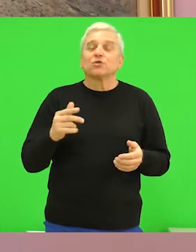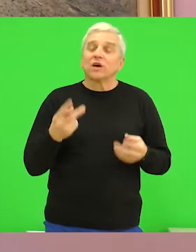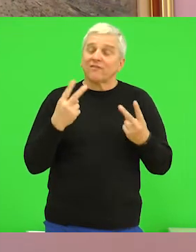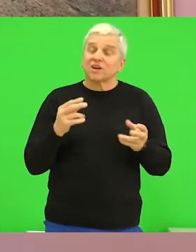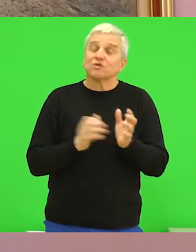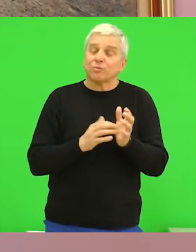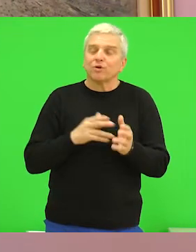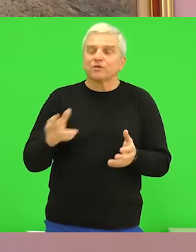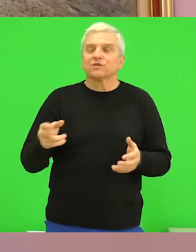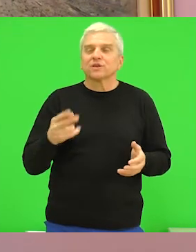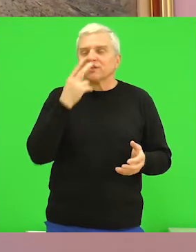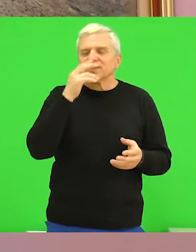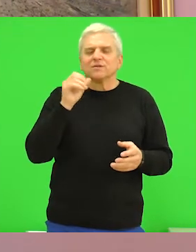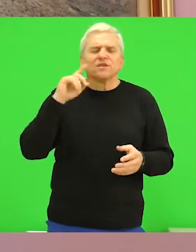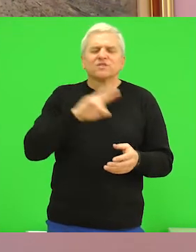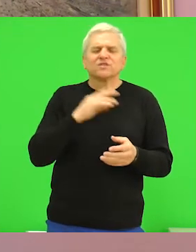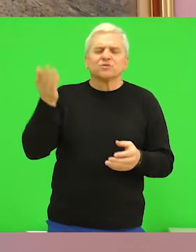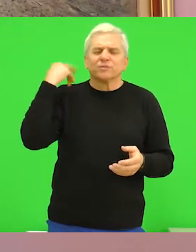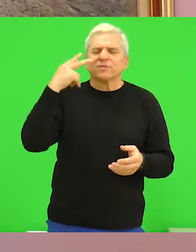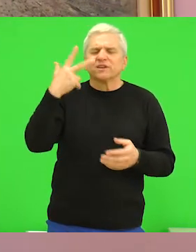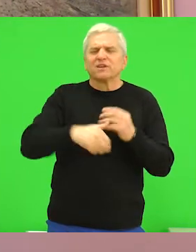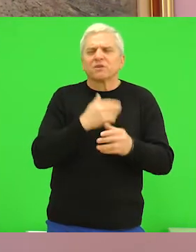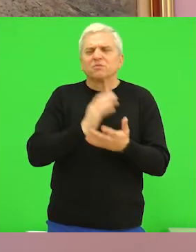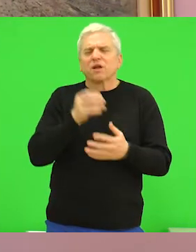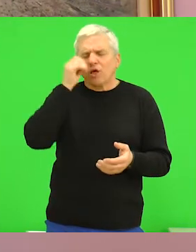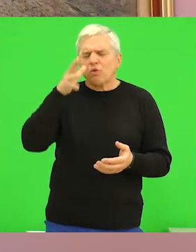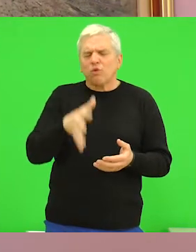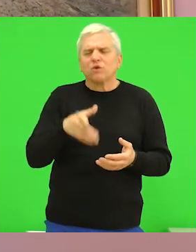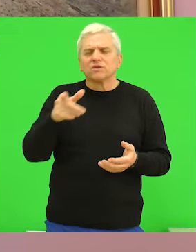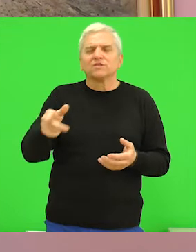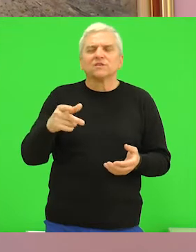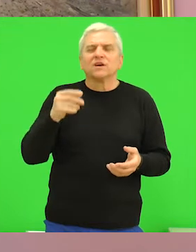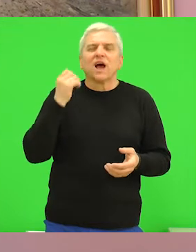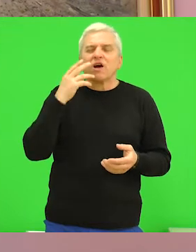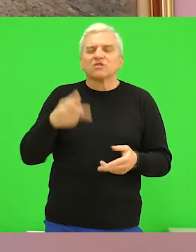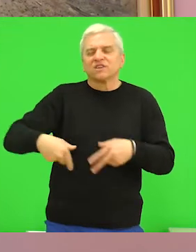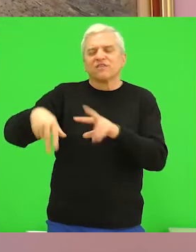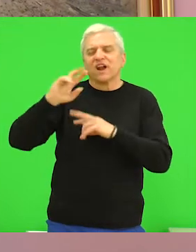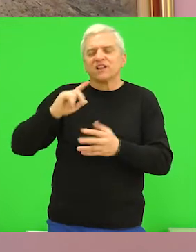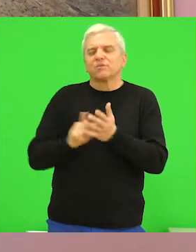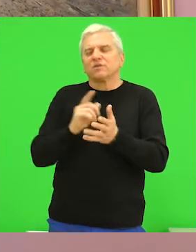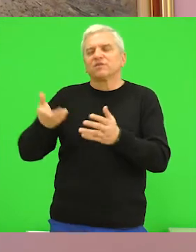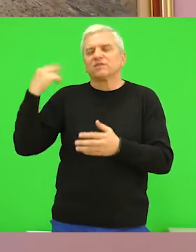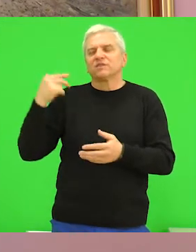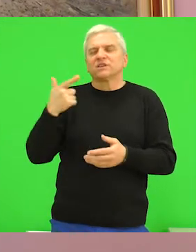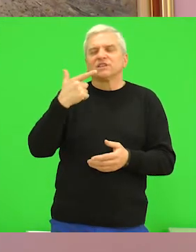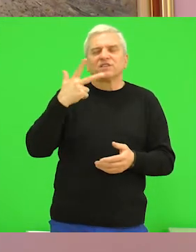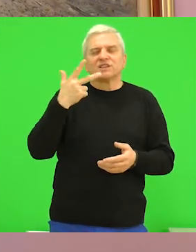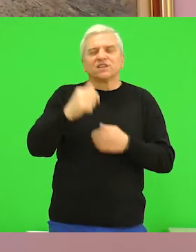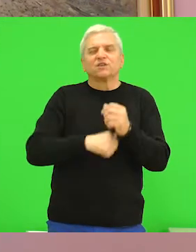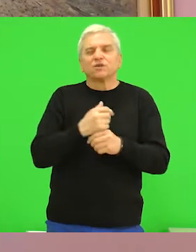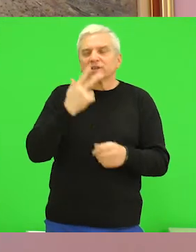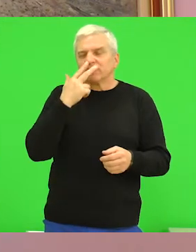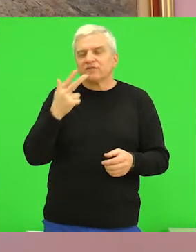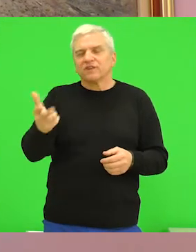preko potrebna, vidimo da su bila urušona u prethodnih godina, zato što ako se vratimo unazad, protekle dve ili tri